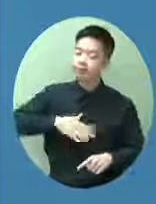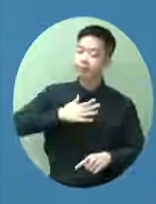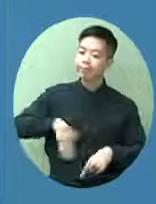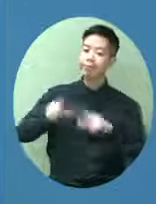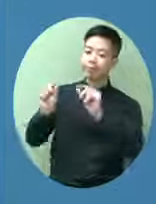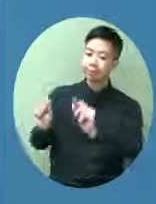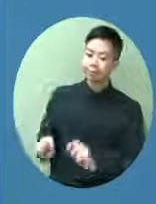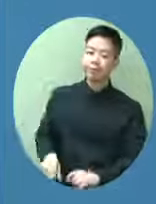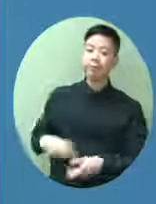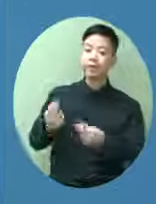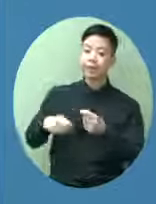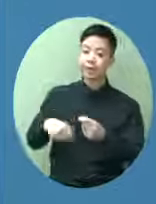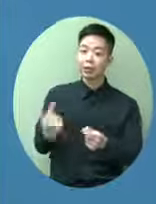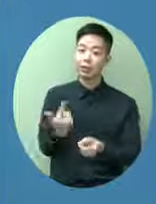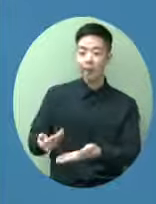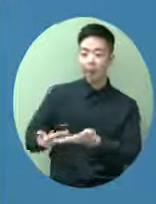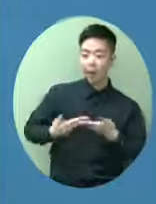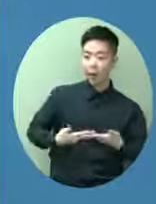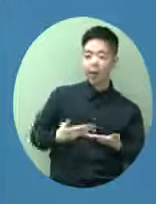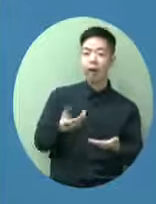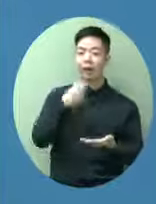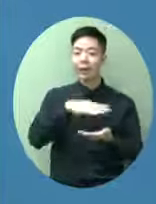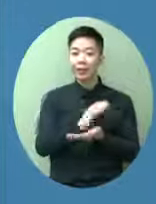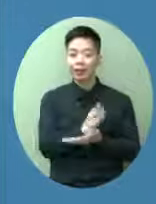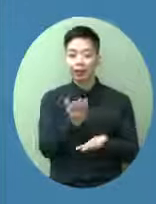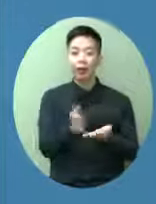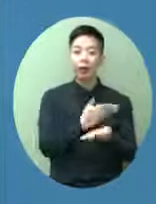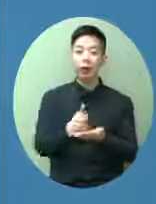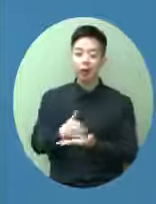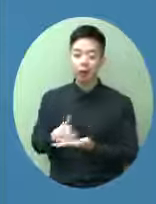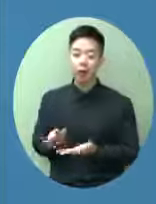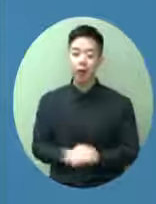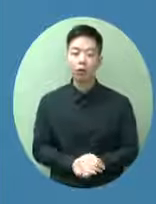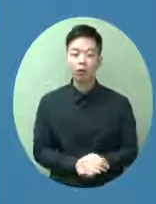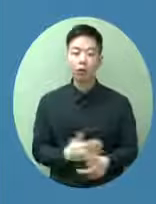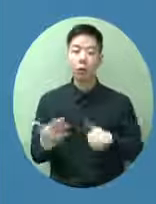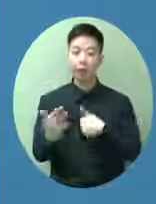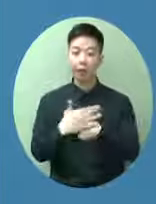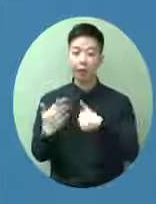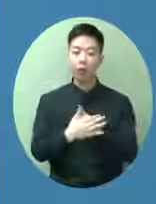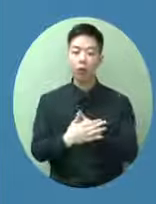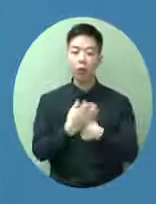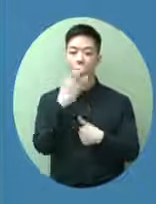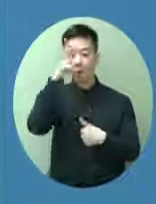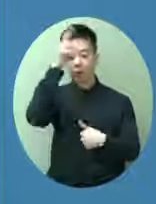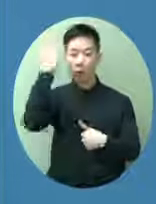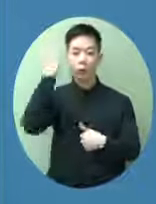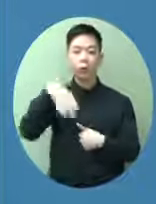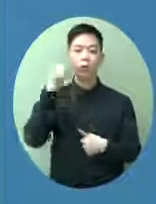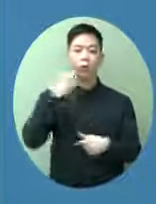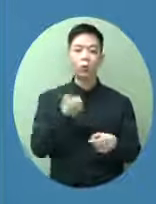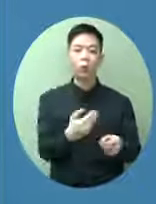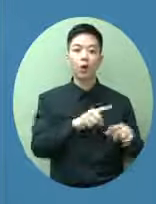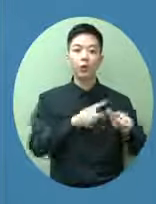釋亦都給予我們很多資料和我們分享他們的經驗讓我們將來做我們自己那裏預約的系統亦都會做得比較